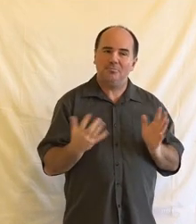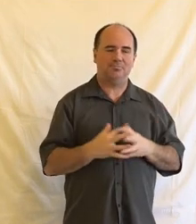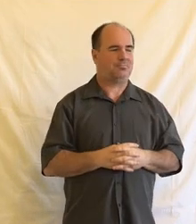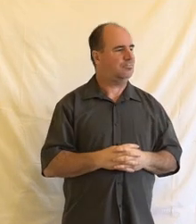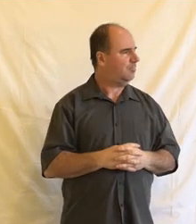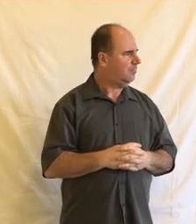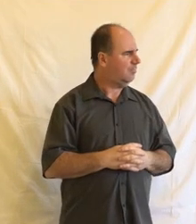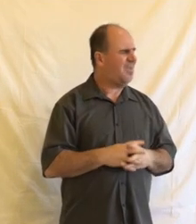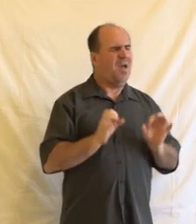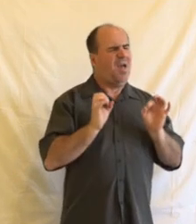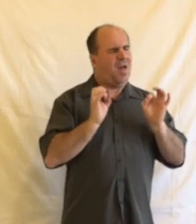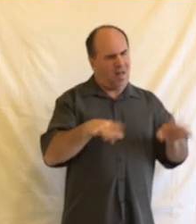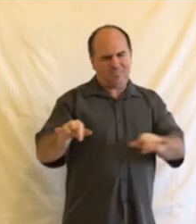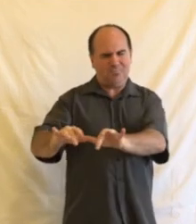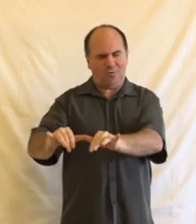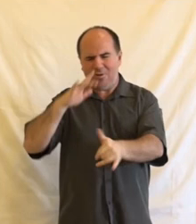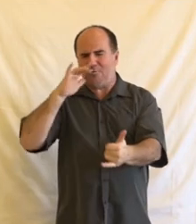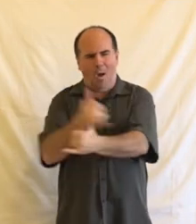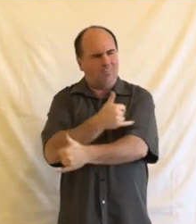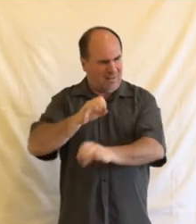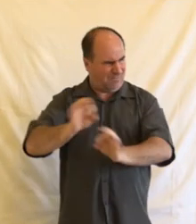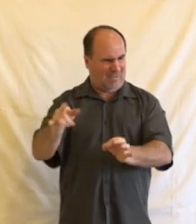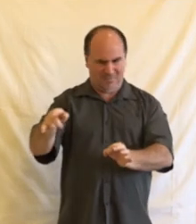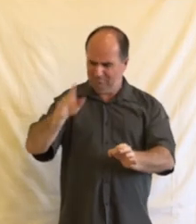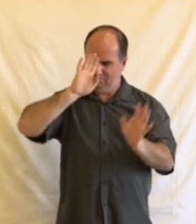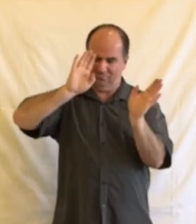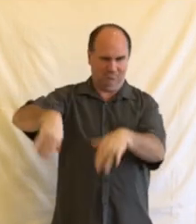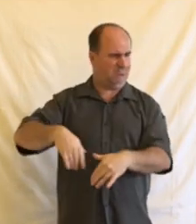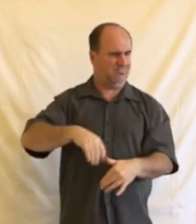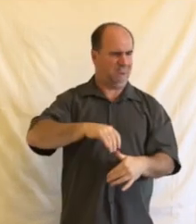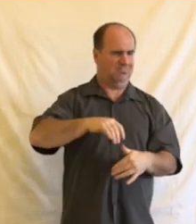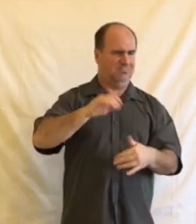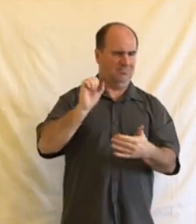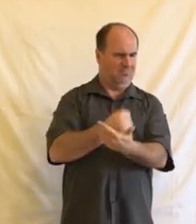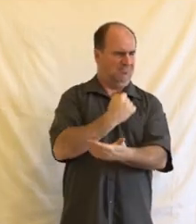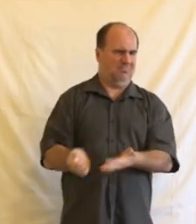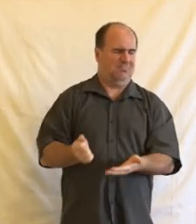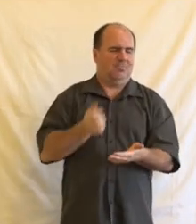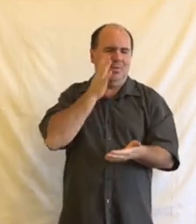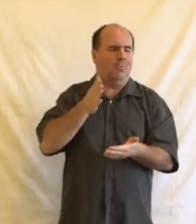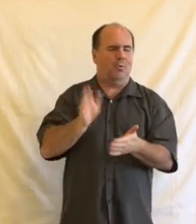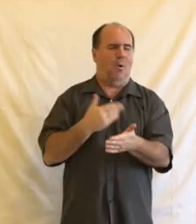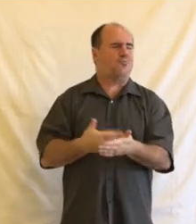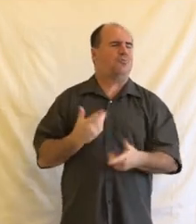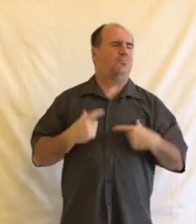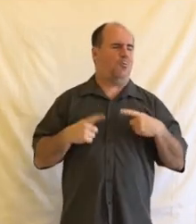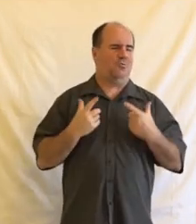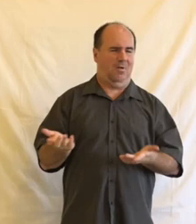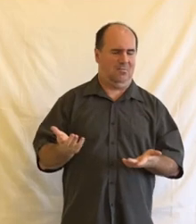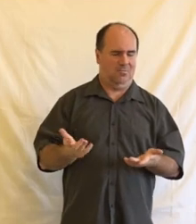raději vůbec technologie používat nebudeme, to v žádném případě, protože si myslím, že to by bylo jednak neúčelné, protože si